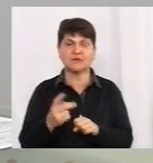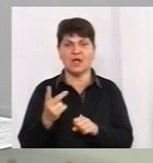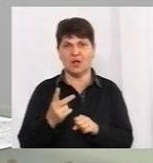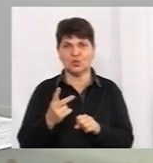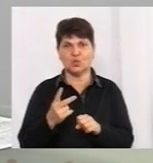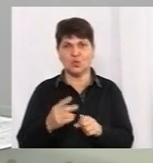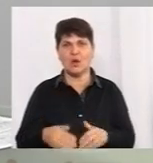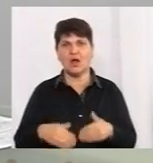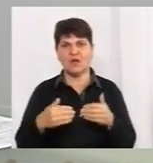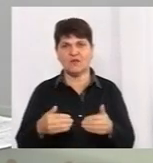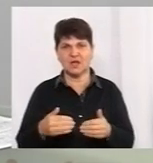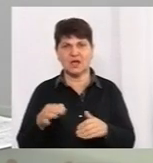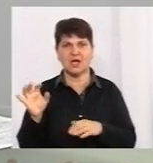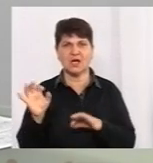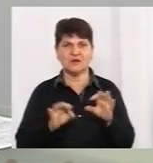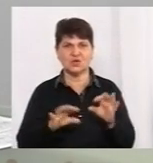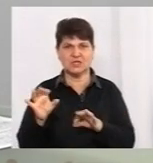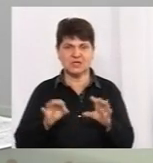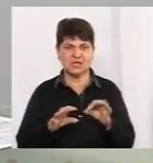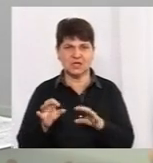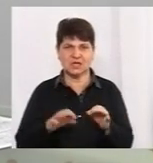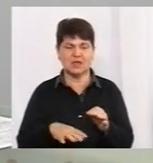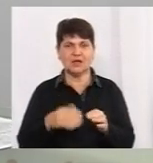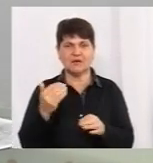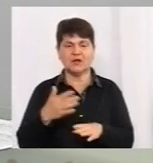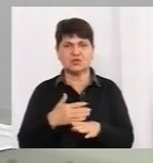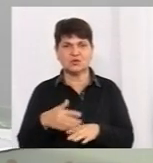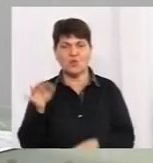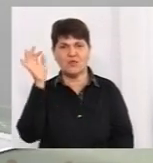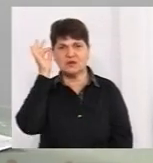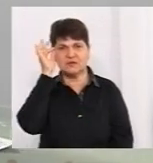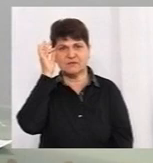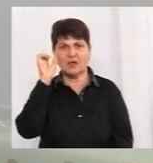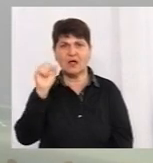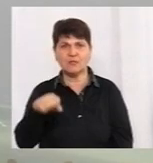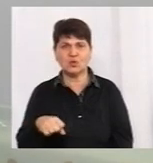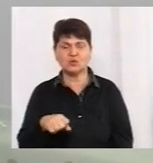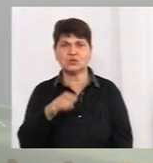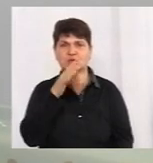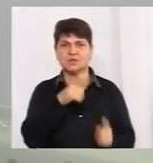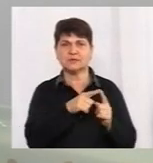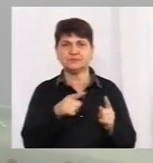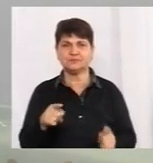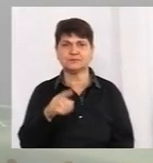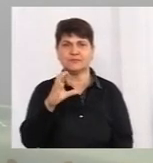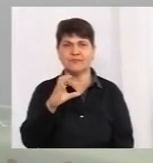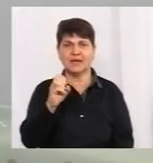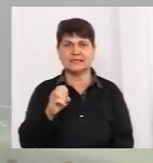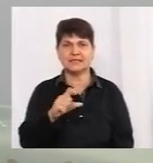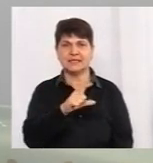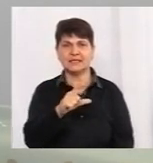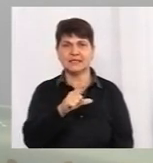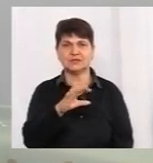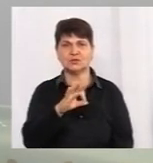захворювання восени і те, що ви вже частково згадували, що це може бути стати сезонною, так би мовити, хворобою поряд